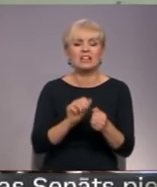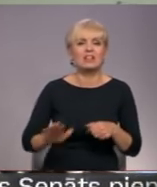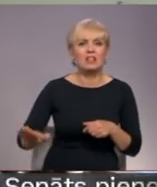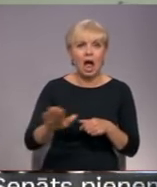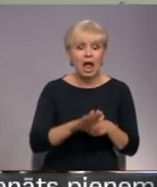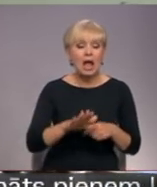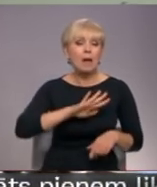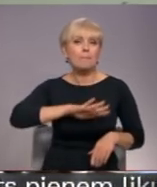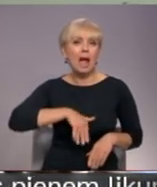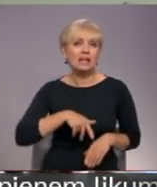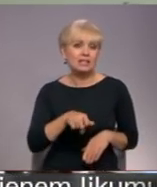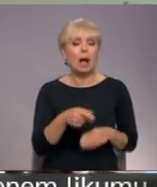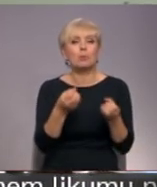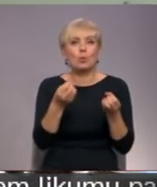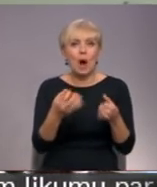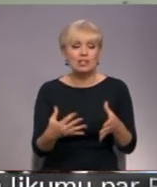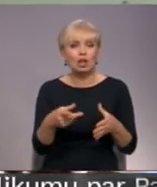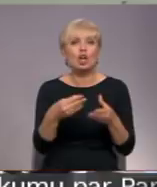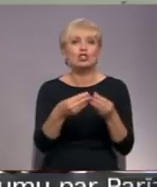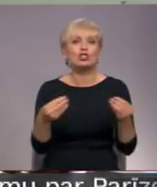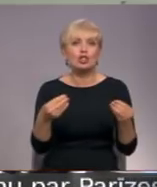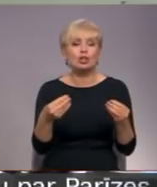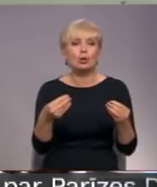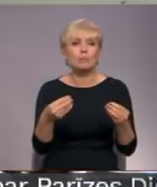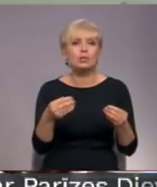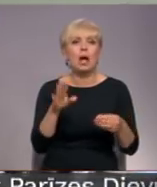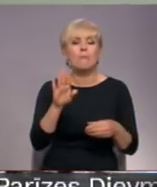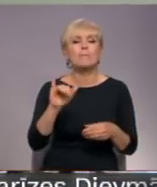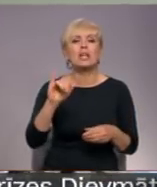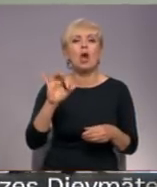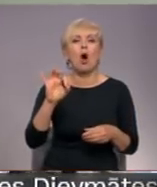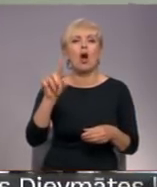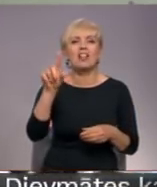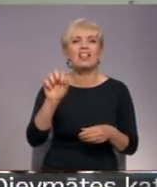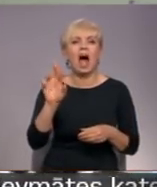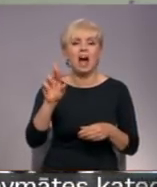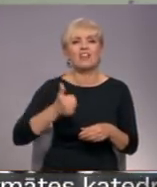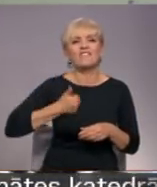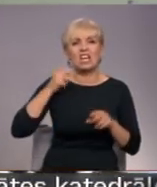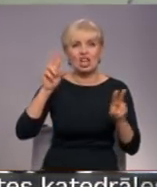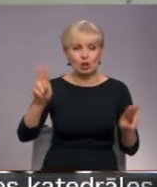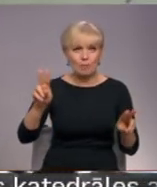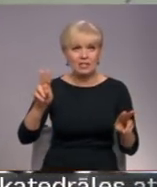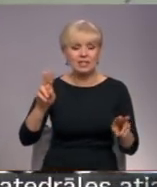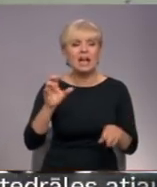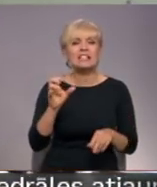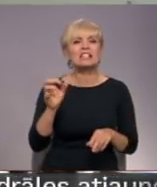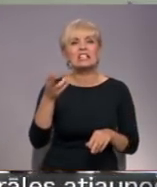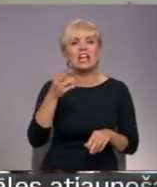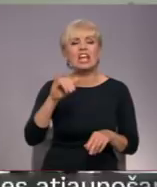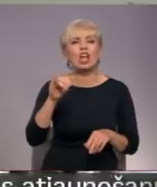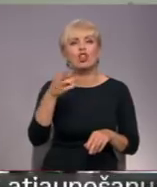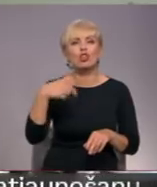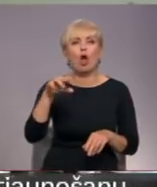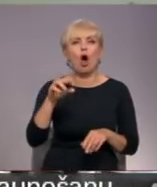Pēc tam jau noskaidrojot, ka šīs šķidrums ir no biolāra, tika noskaidrotas, ka tie ir cienīdi jauni, kas